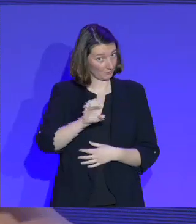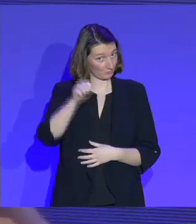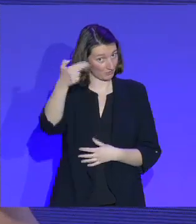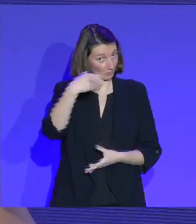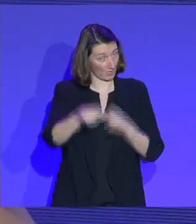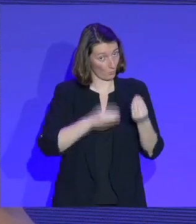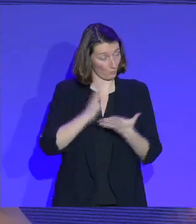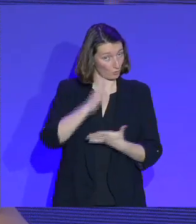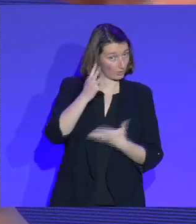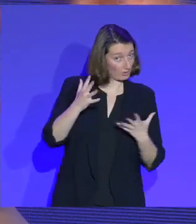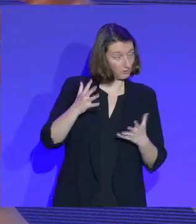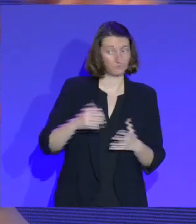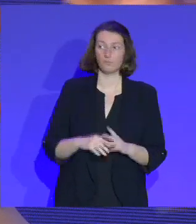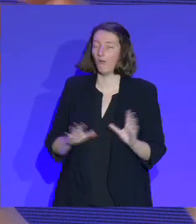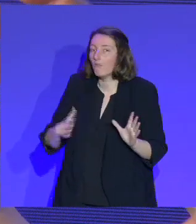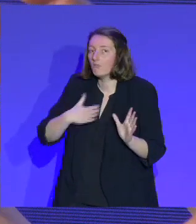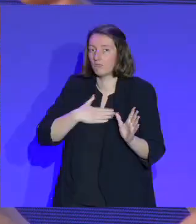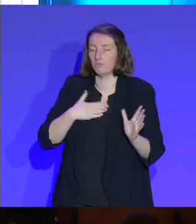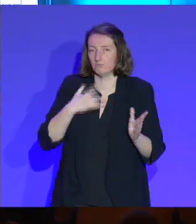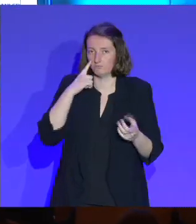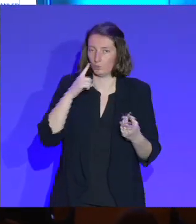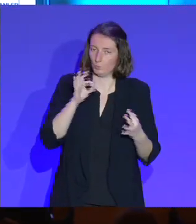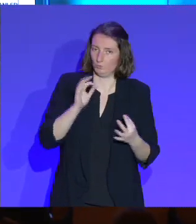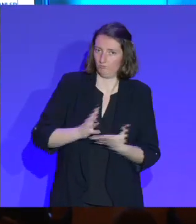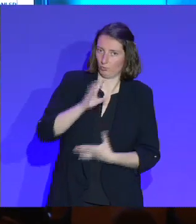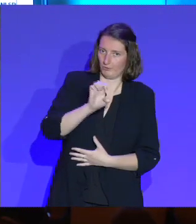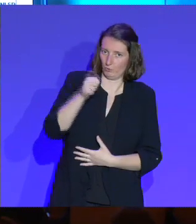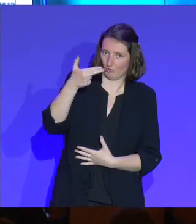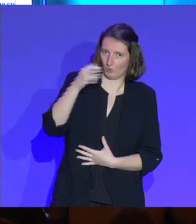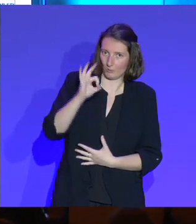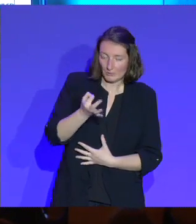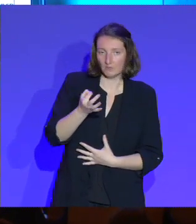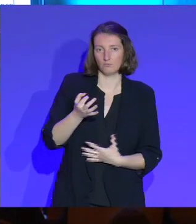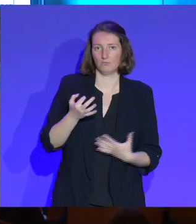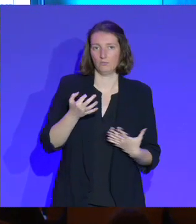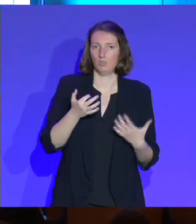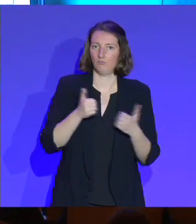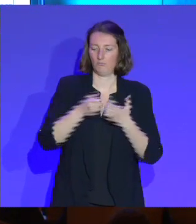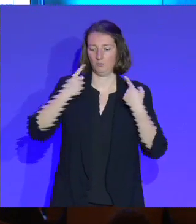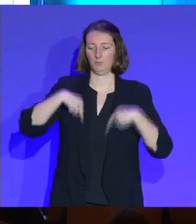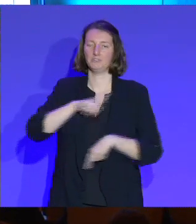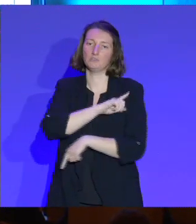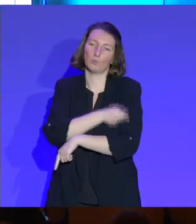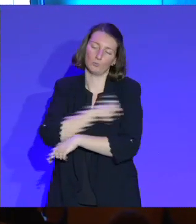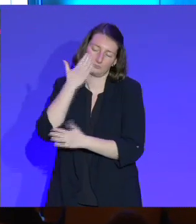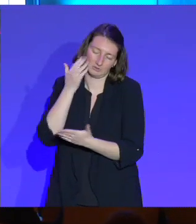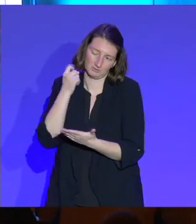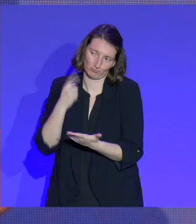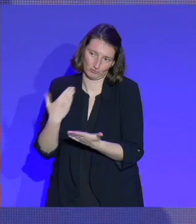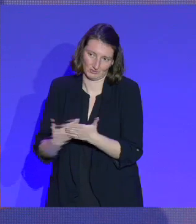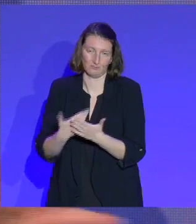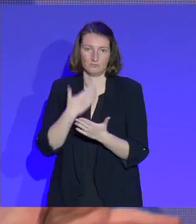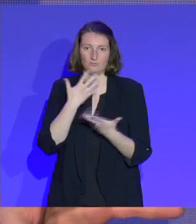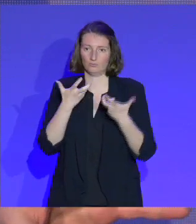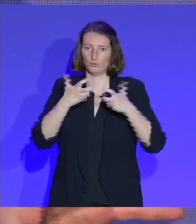un projet… Alors moi, c'est un projet là, éducation nationale. Mais moi, je ne pas que le ministère des Sports, si c'est la question, soit qu'on continue à être